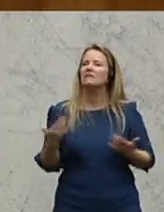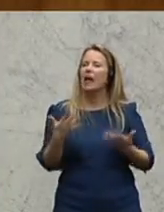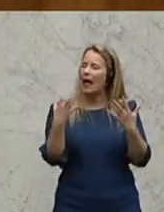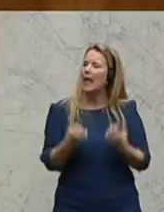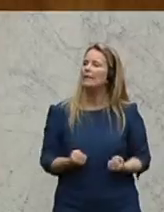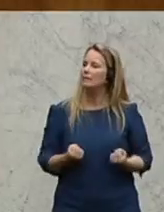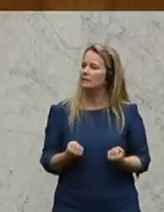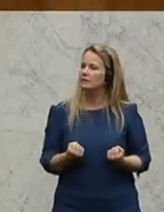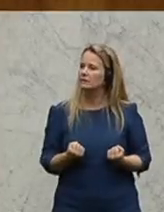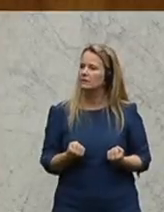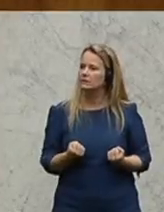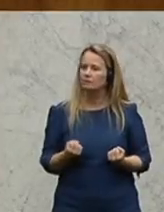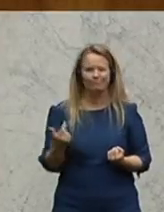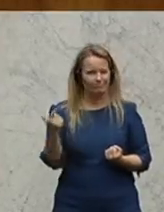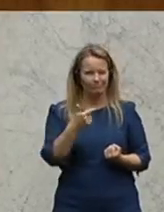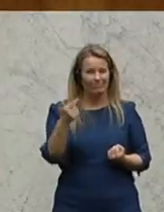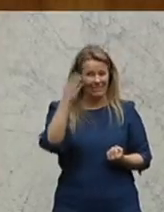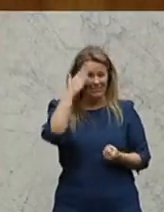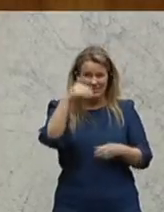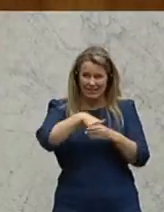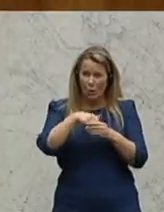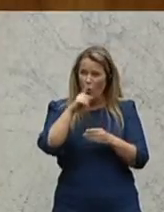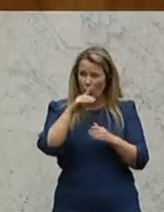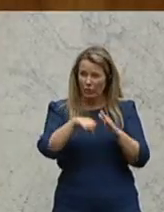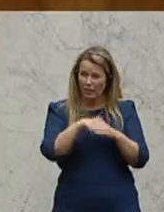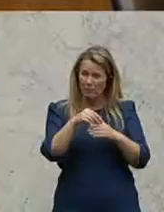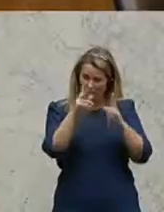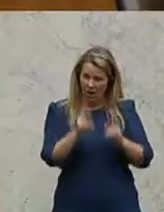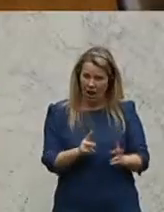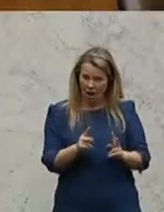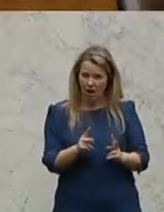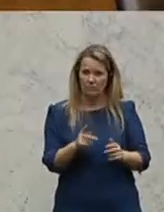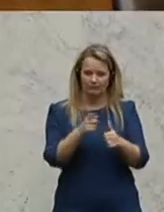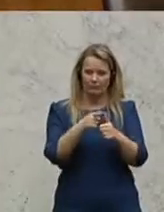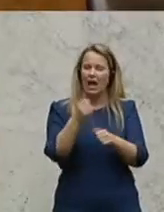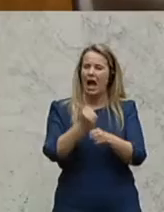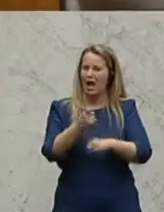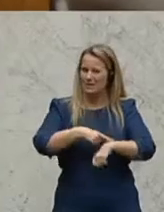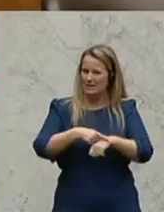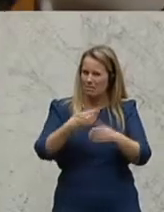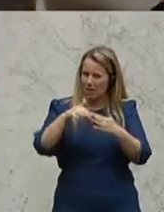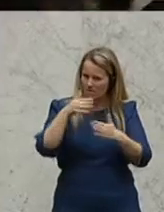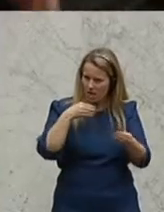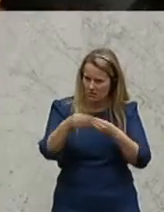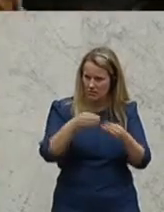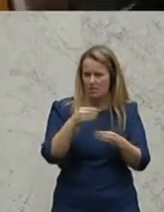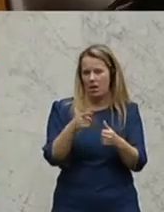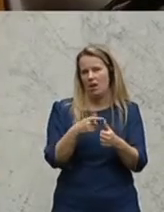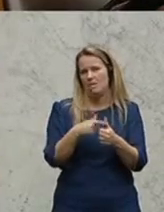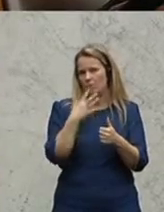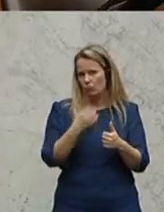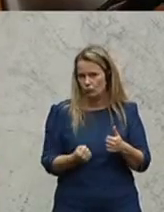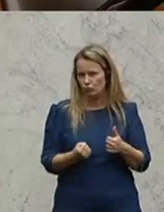herausgekommen, wüssten Sie, um was es geht bei den Unternehmen, dann geht es um Arbeitszeitflexibilisierung einmal grundsätzlich,